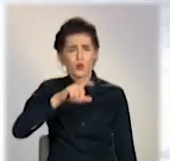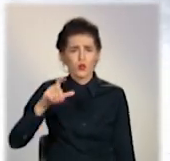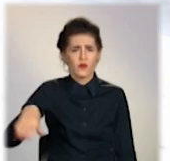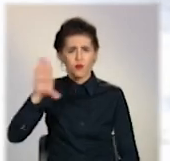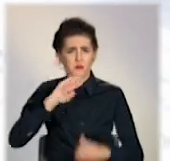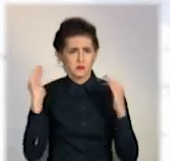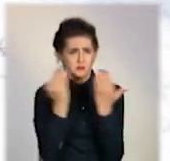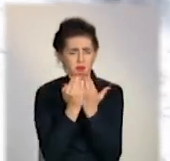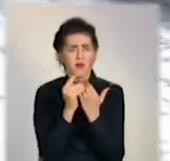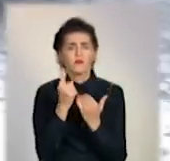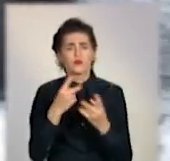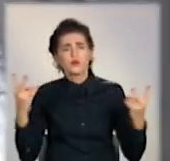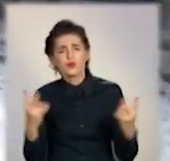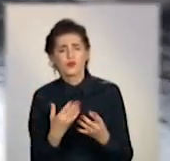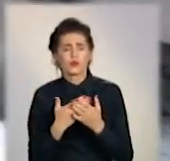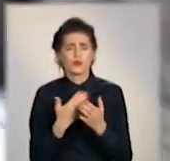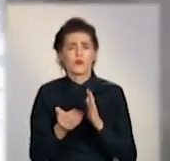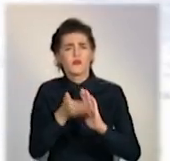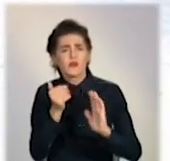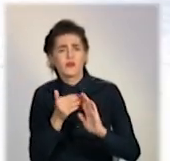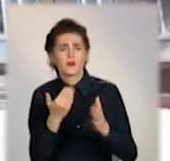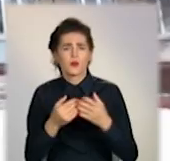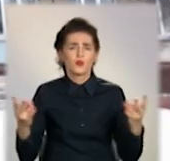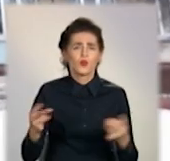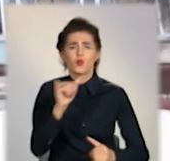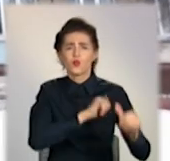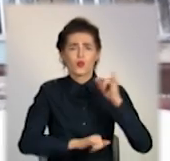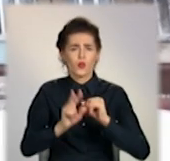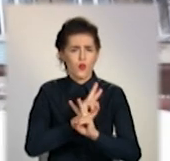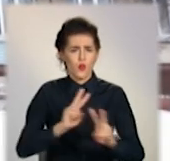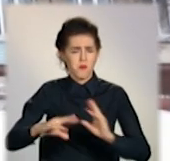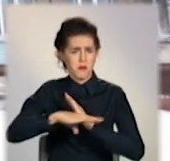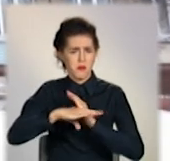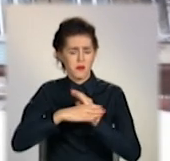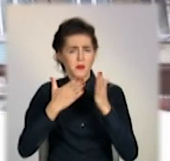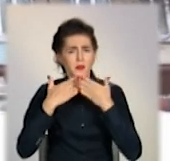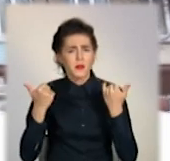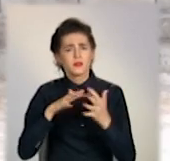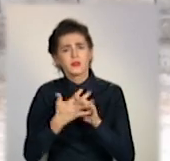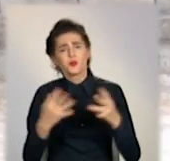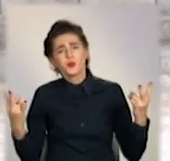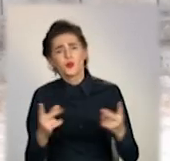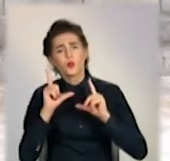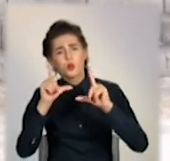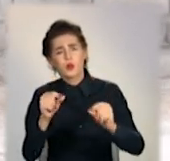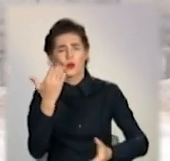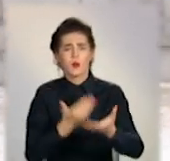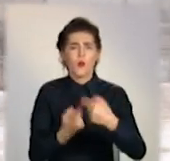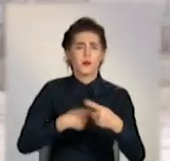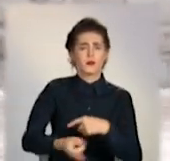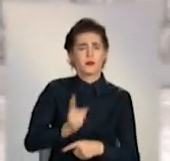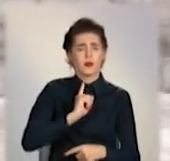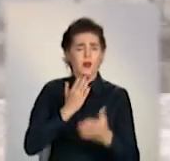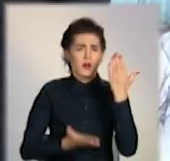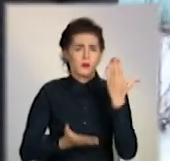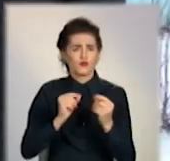ізоляції. Люди скаржаться, визволяти з крижаного колону їх ніхто не хоче. До села дістатися, чи виїхати можна на шкільному автобусі